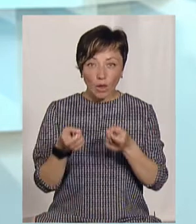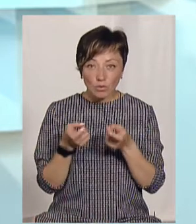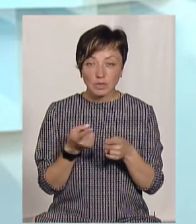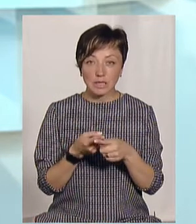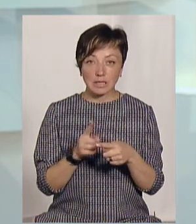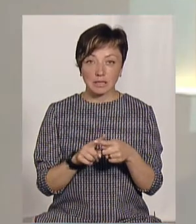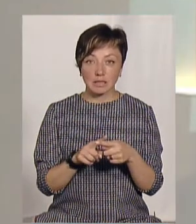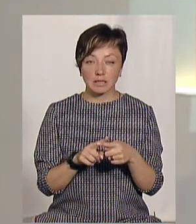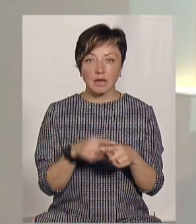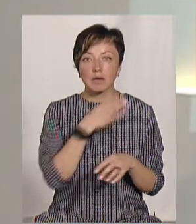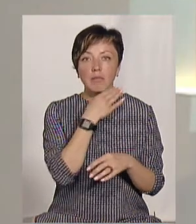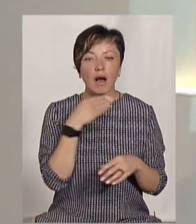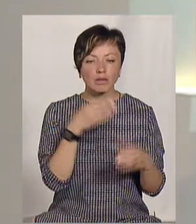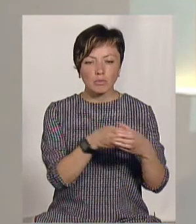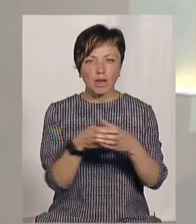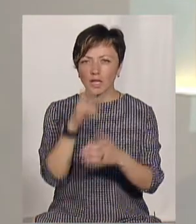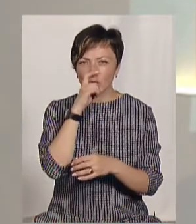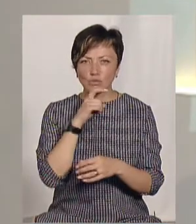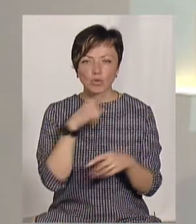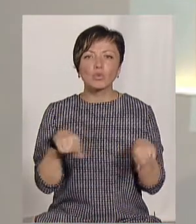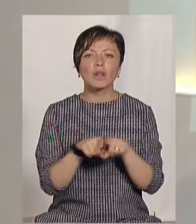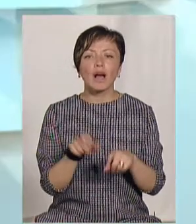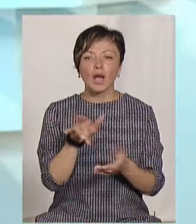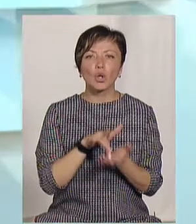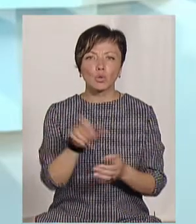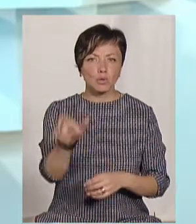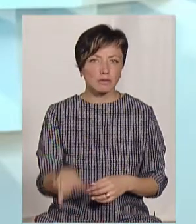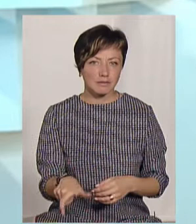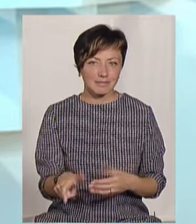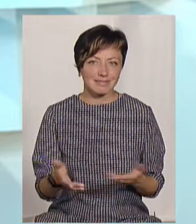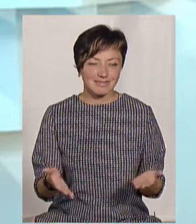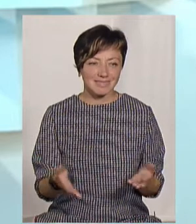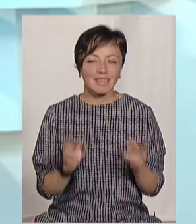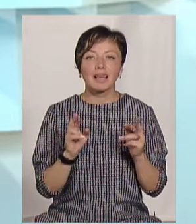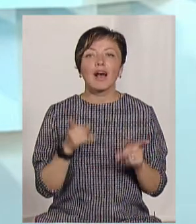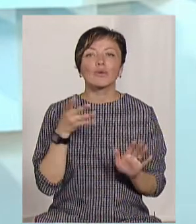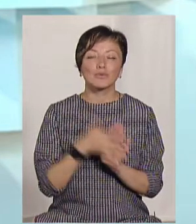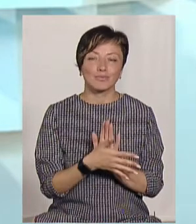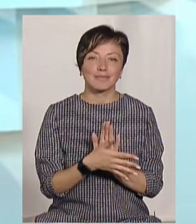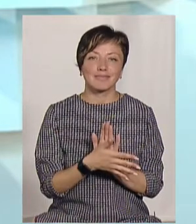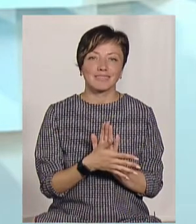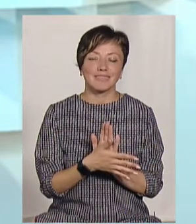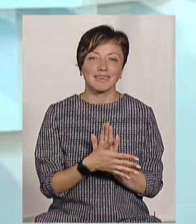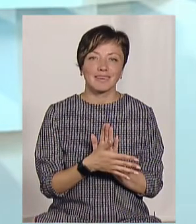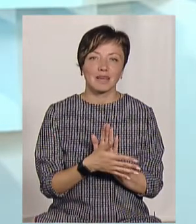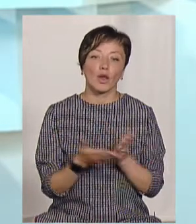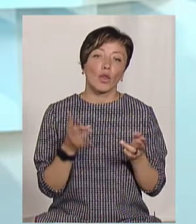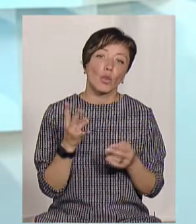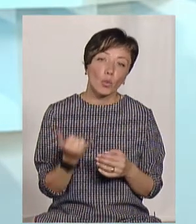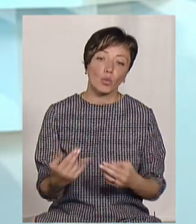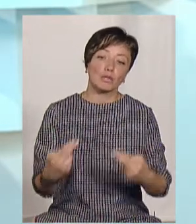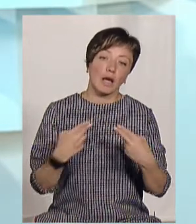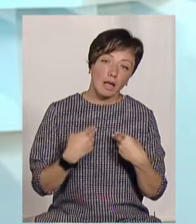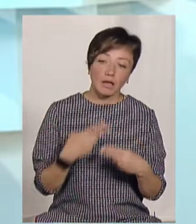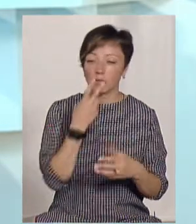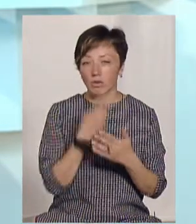би сказав так, багато громад не розуміють поняття турист. Хто такий турист? Так, як вони розуміють? Ну, заїхали до нас,